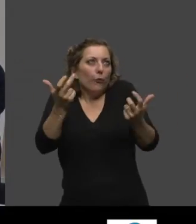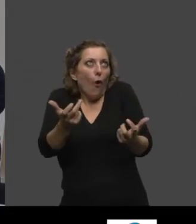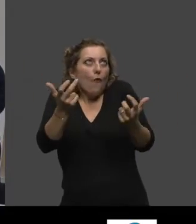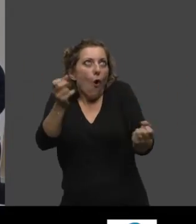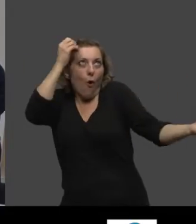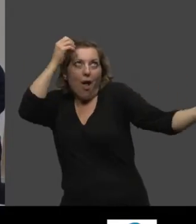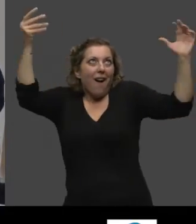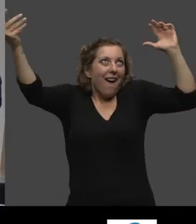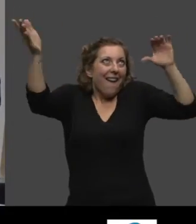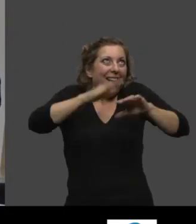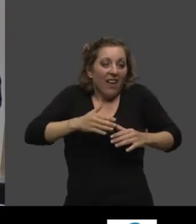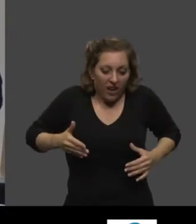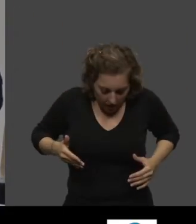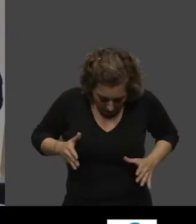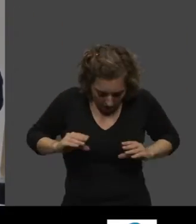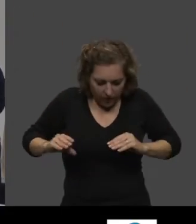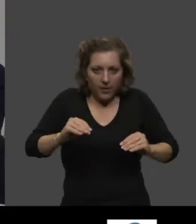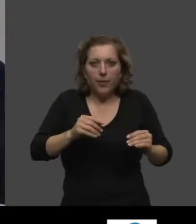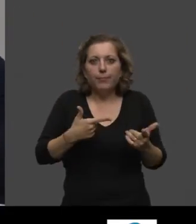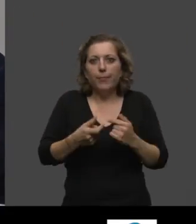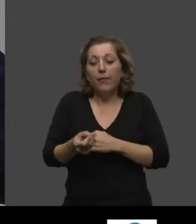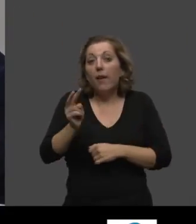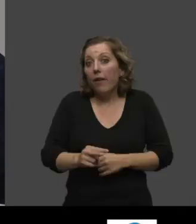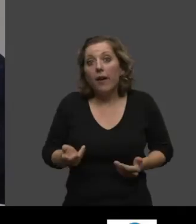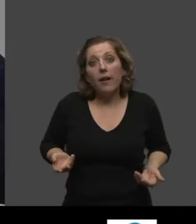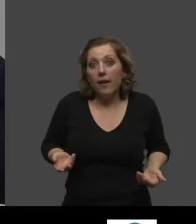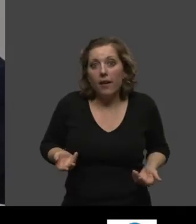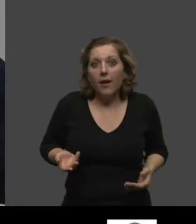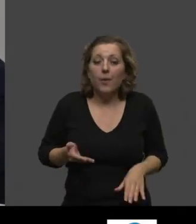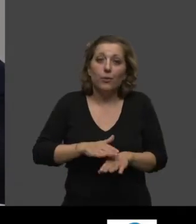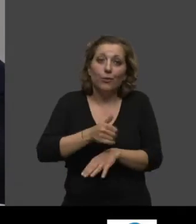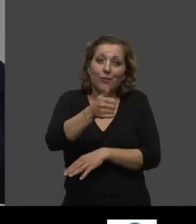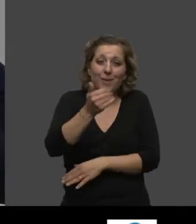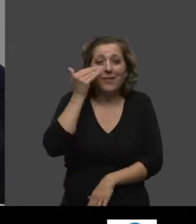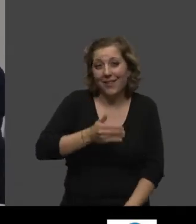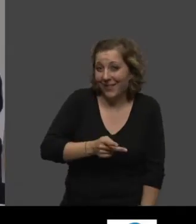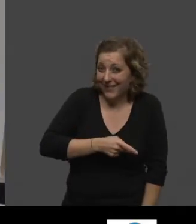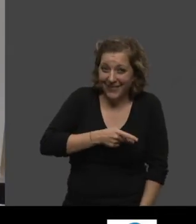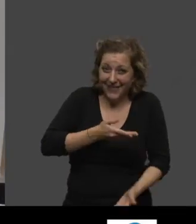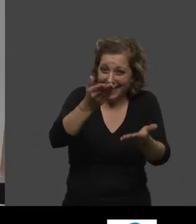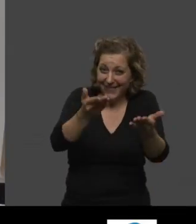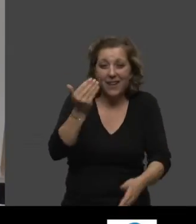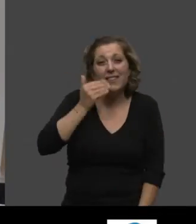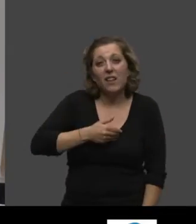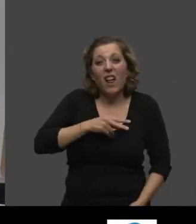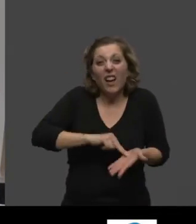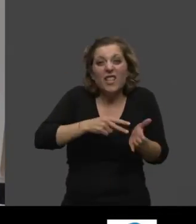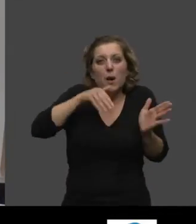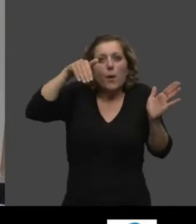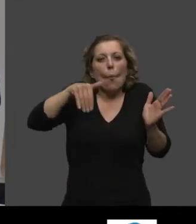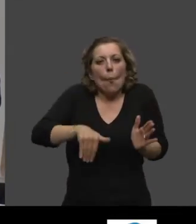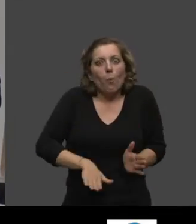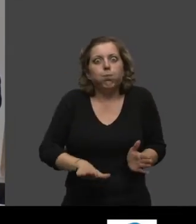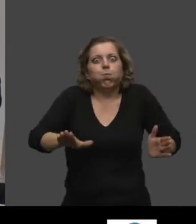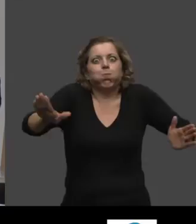n'ont rien à voir avec les résultats eux-mêmes. Après, vous le savez mieux que moi, docteur, les régimes yo-yo et tout ça, c'est